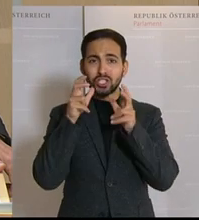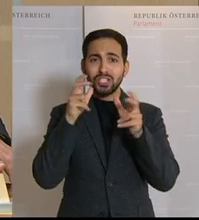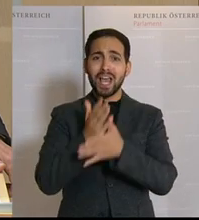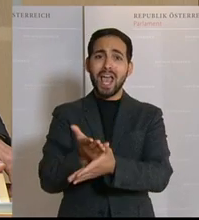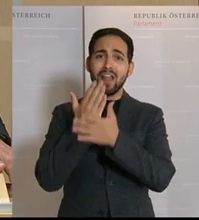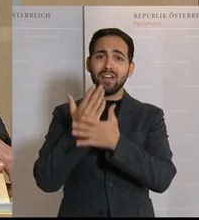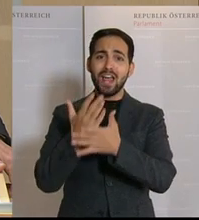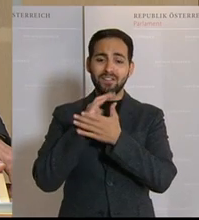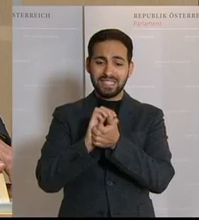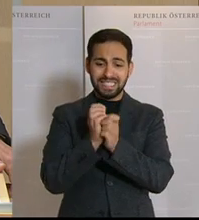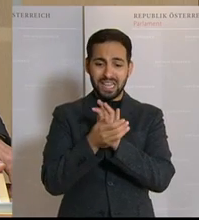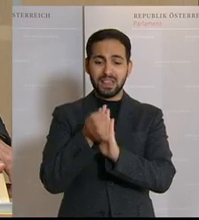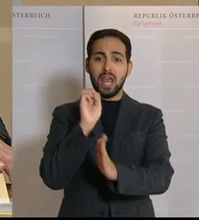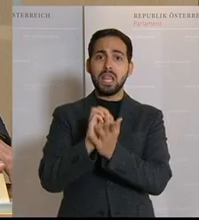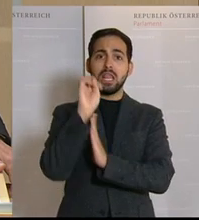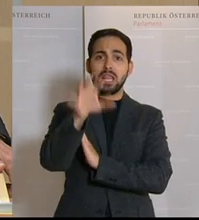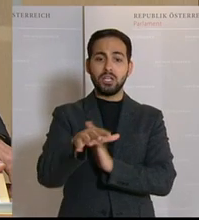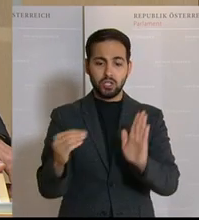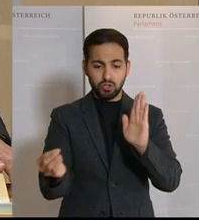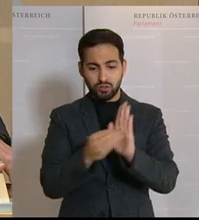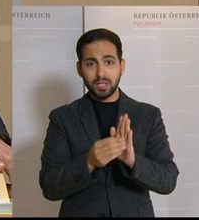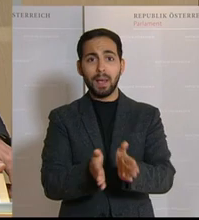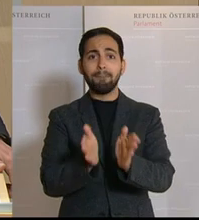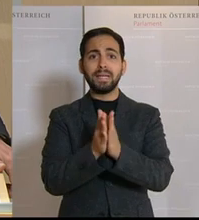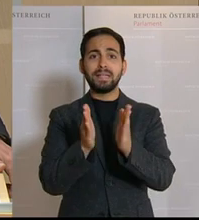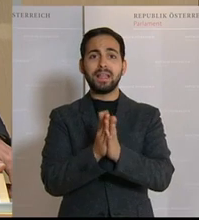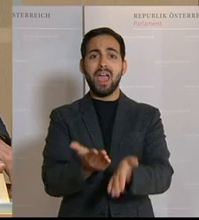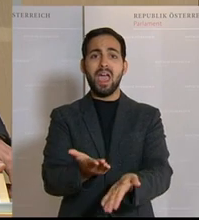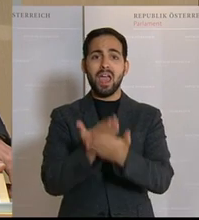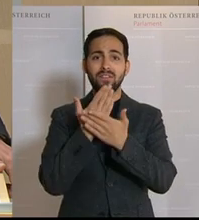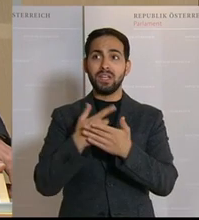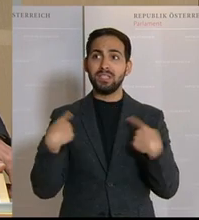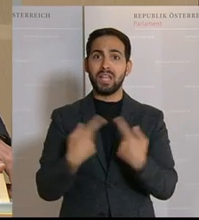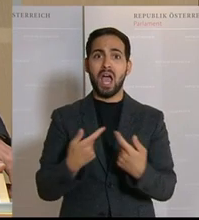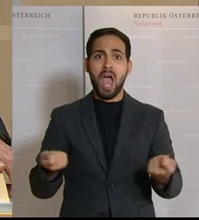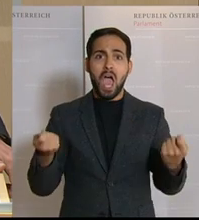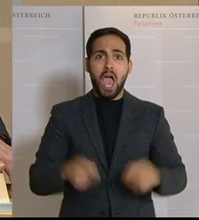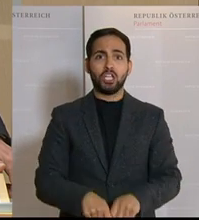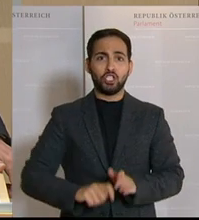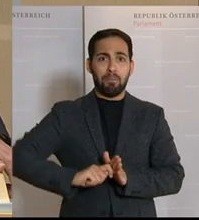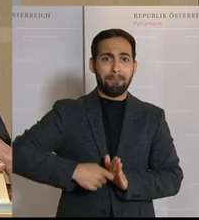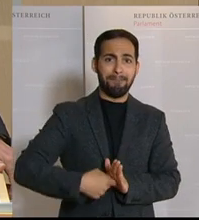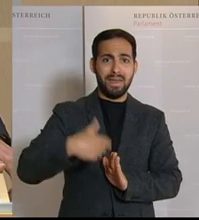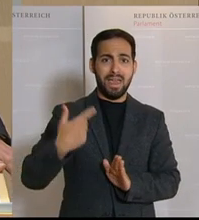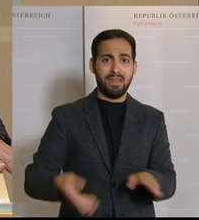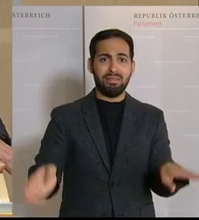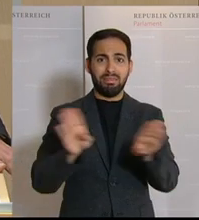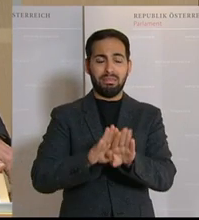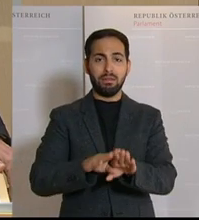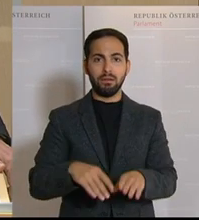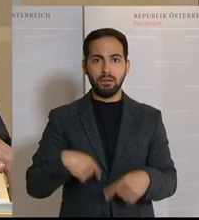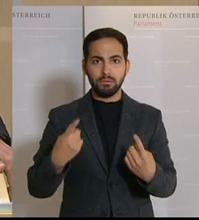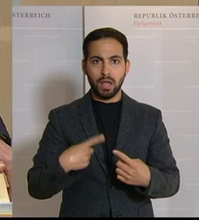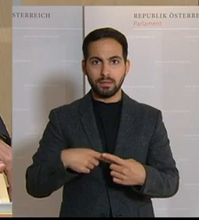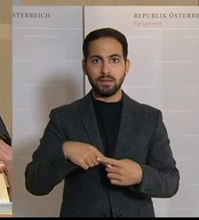und warfen Zettel aus den Fenstern mit der Aufschrift, bitte helft uns, die sperren uns ein. Daraufhin wurden die Zettel vom Pflegepersonal